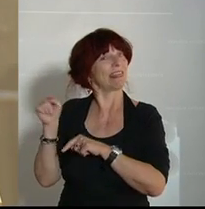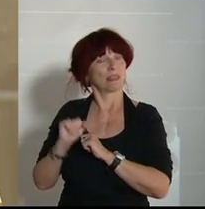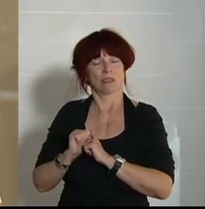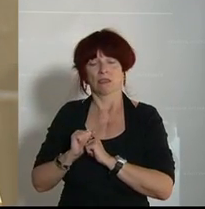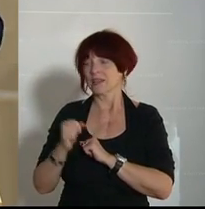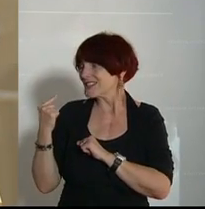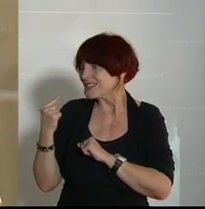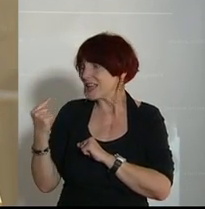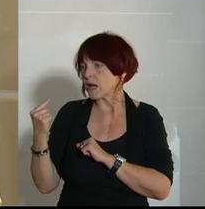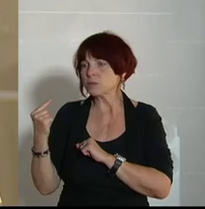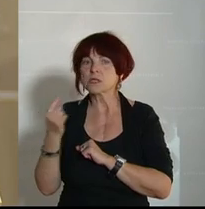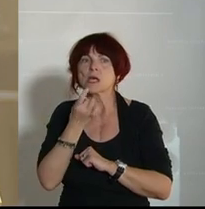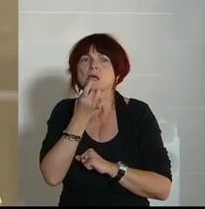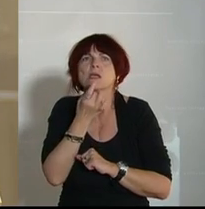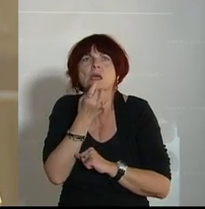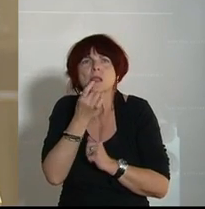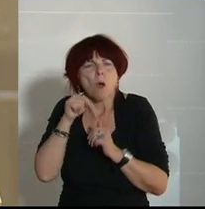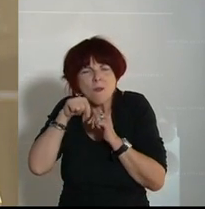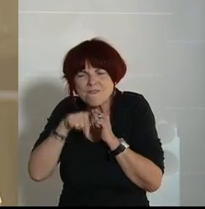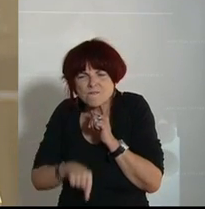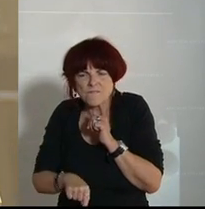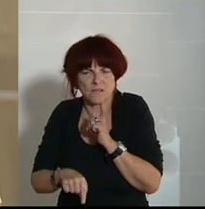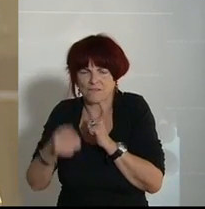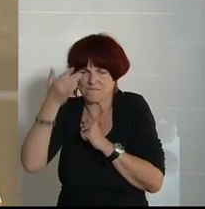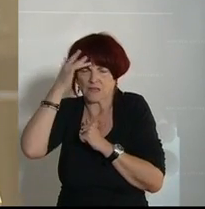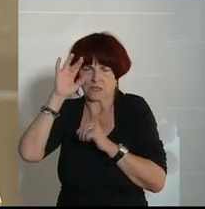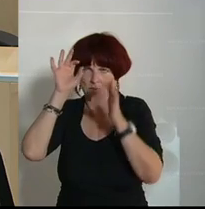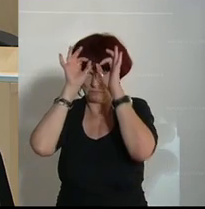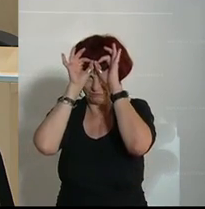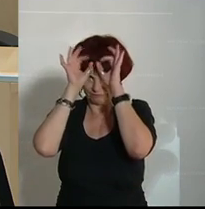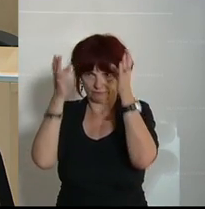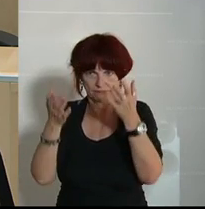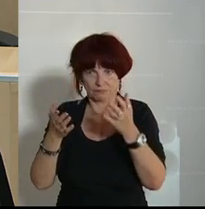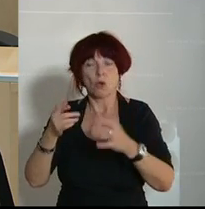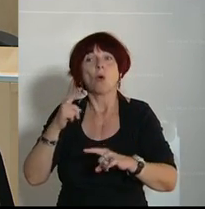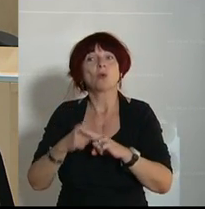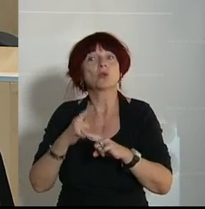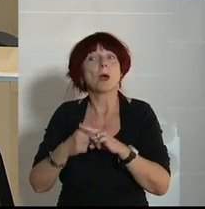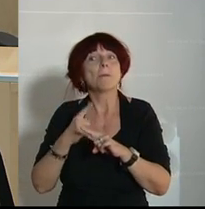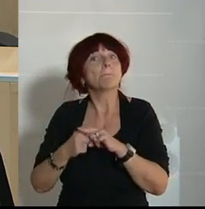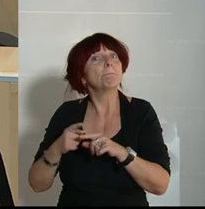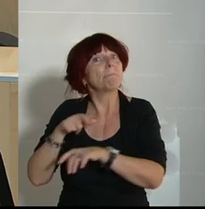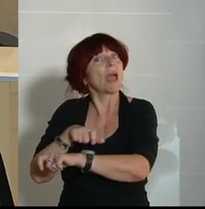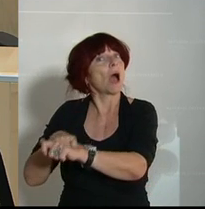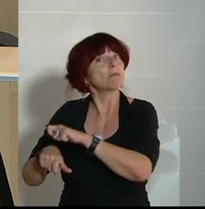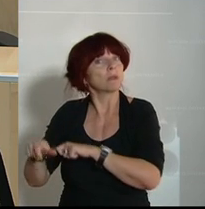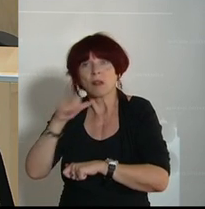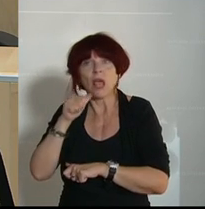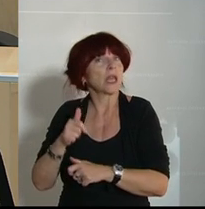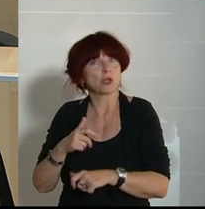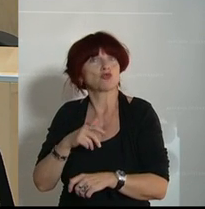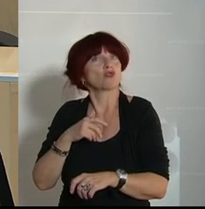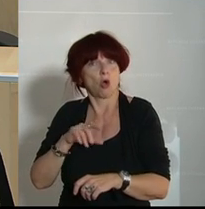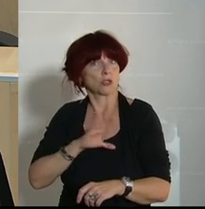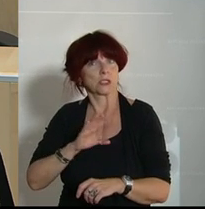anmerkt, dass sie sich im Detail gar nicht so auskennen und die Beamtinnen und Beamten dann gar keine Chance haben,